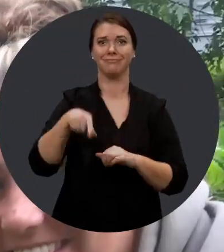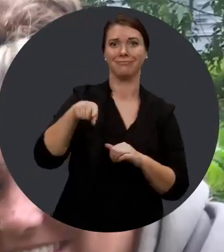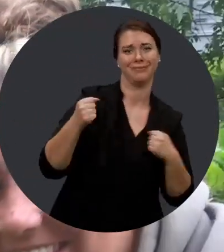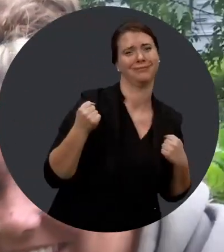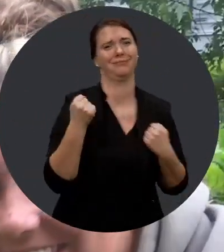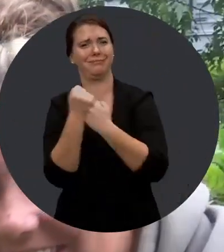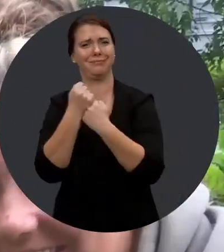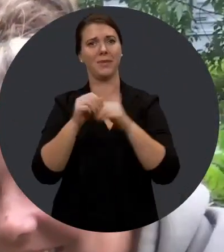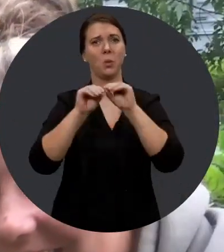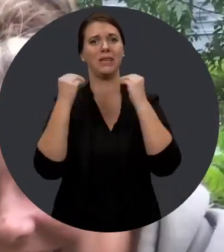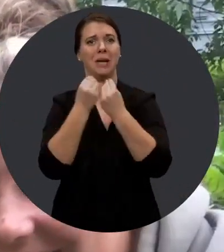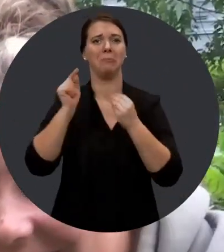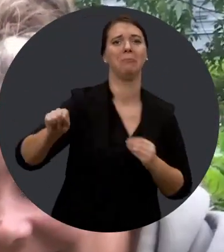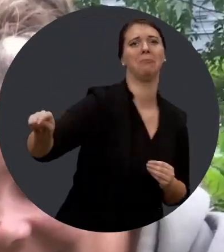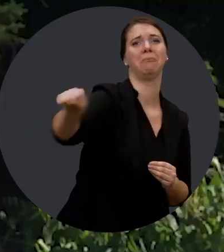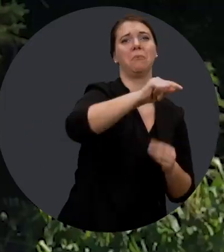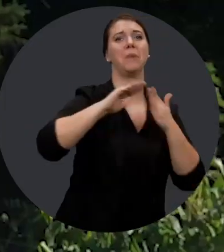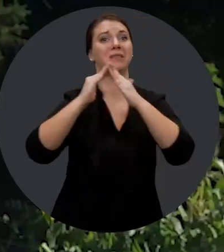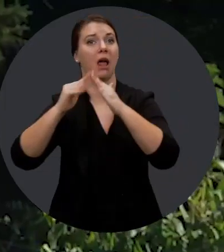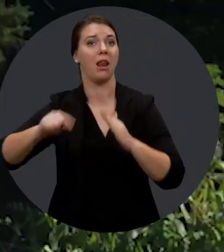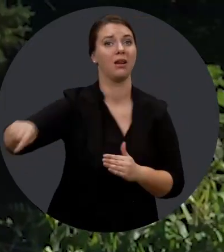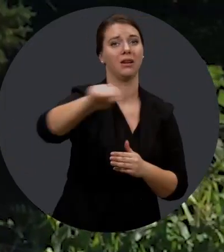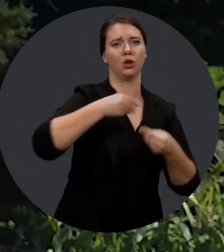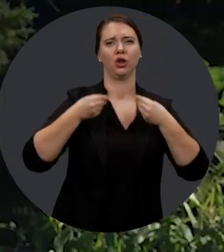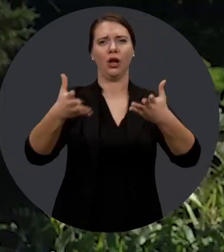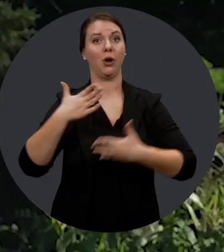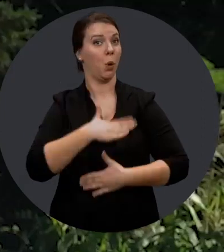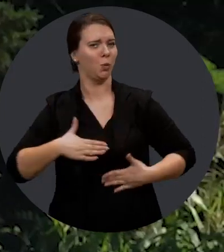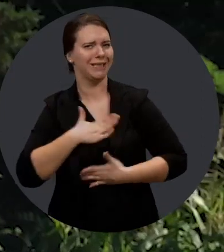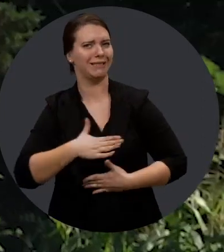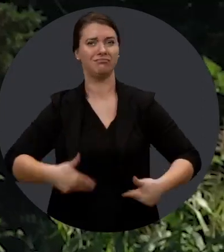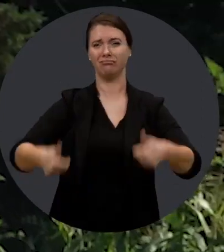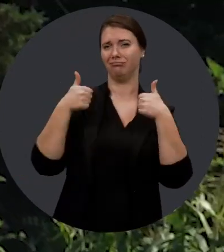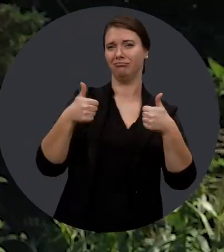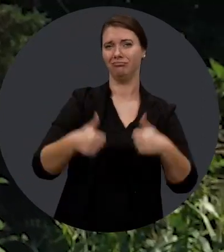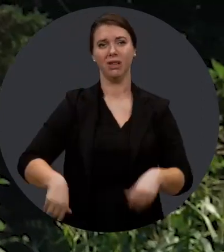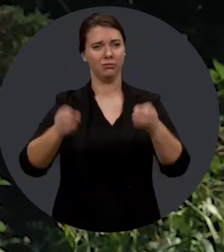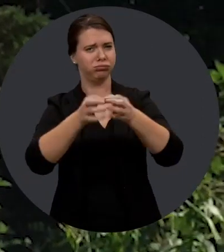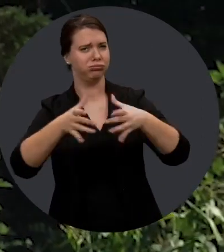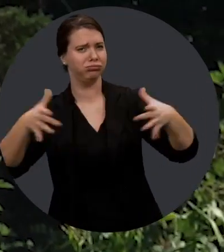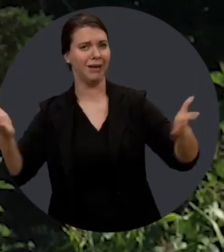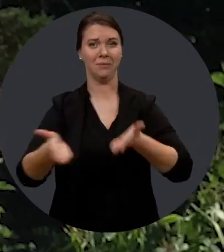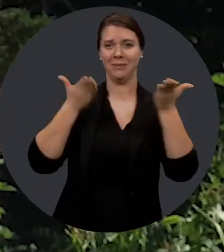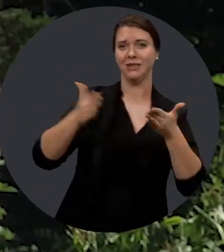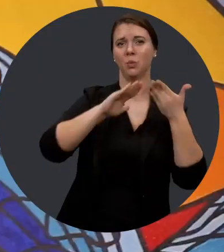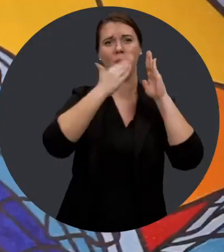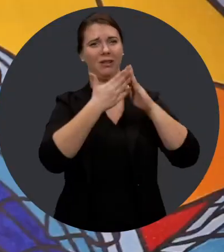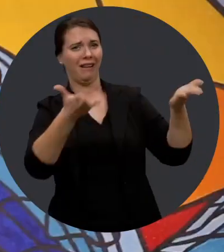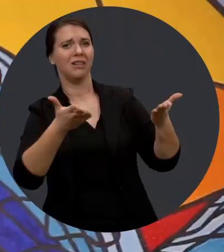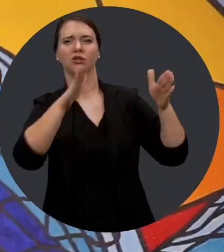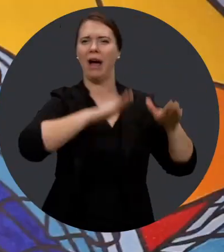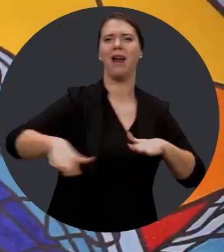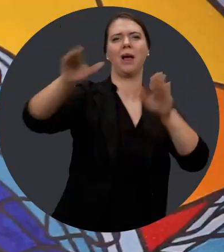relation, finalement un partenariat, entraide, où on venait appuyer ces organisations-là, ces municipalités-là, pour rendre les